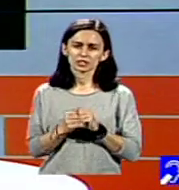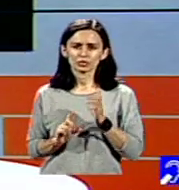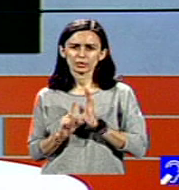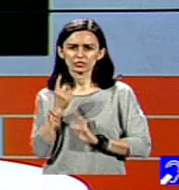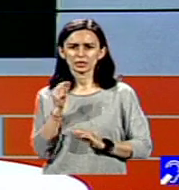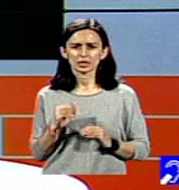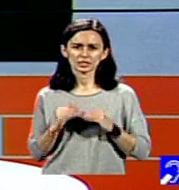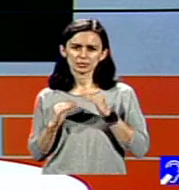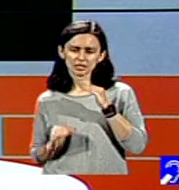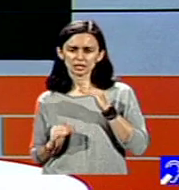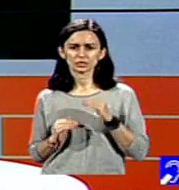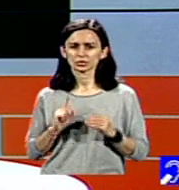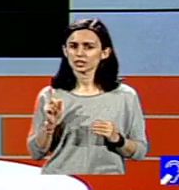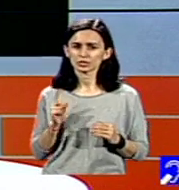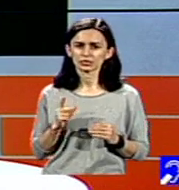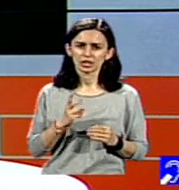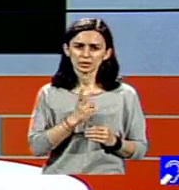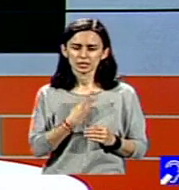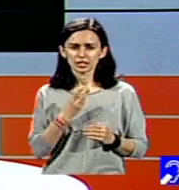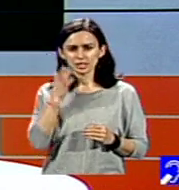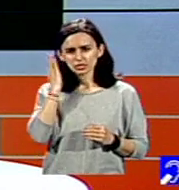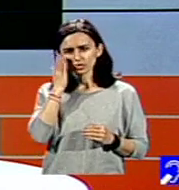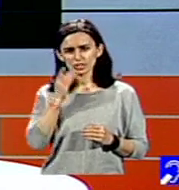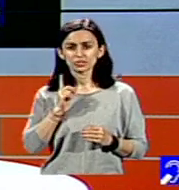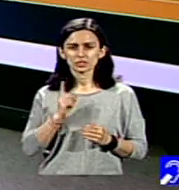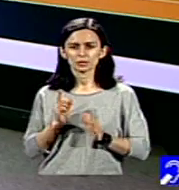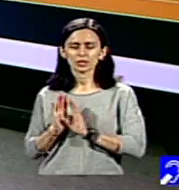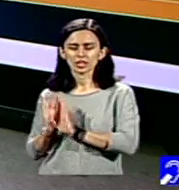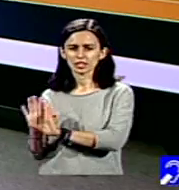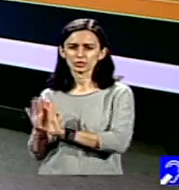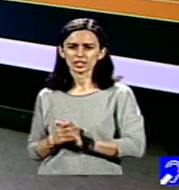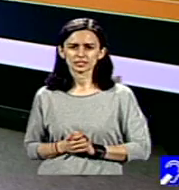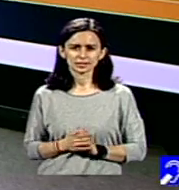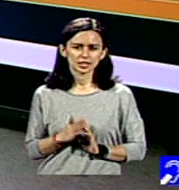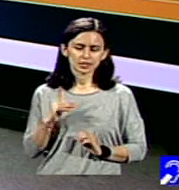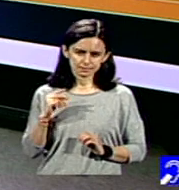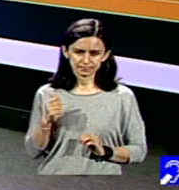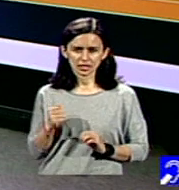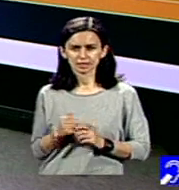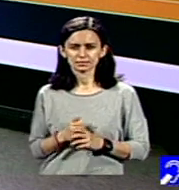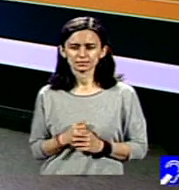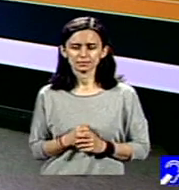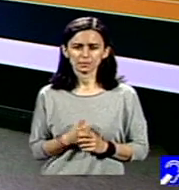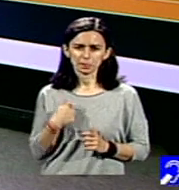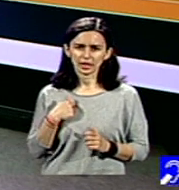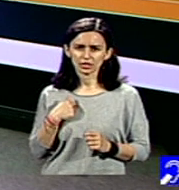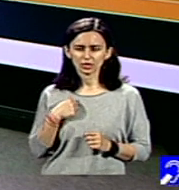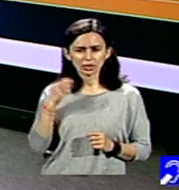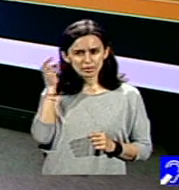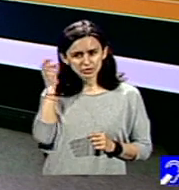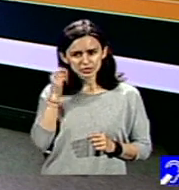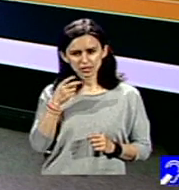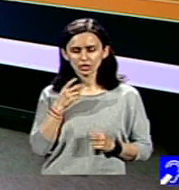fac cinste școlii, drept care trebuie dati la o parte. Exact așa. Deci, eu am prins o discuție în care doamnele și